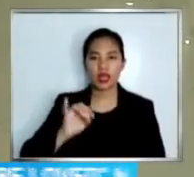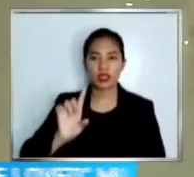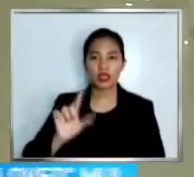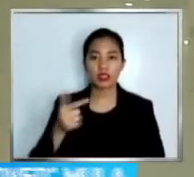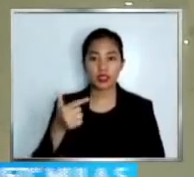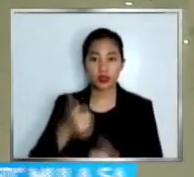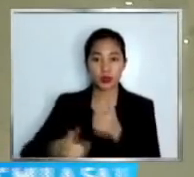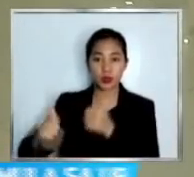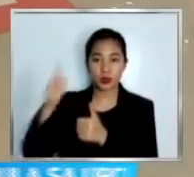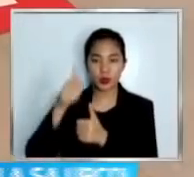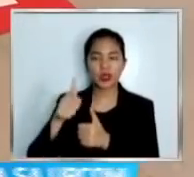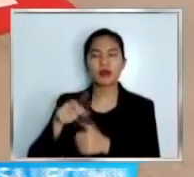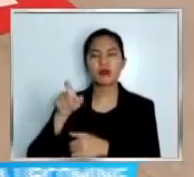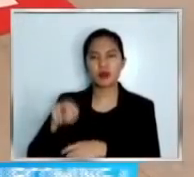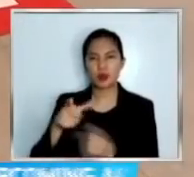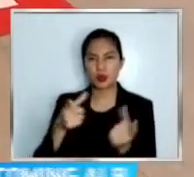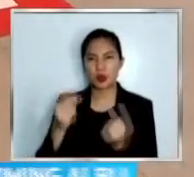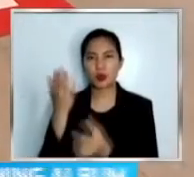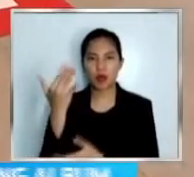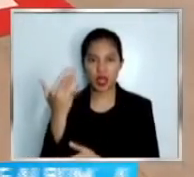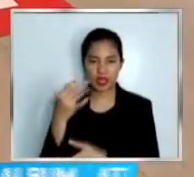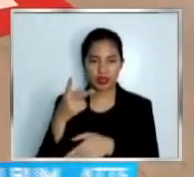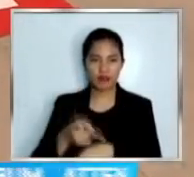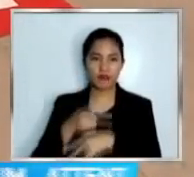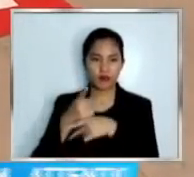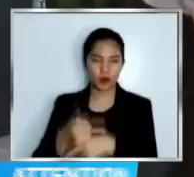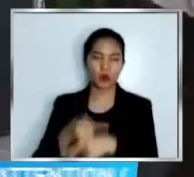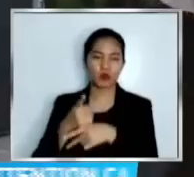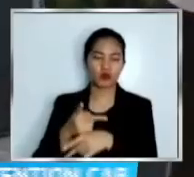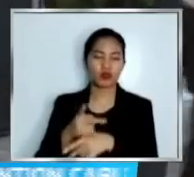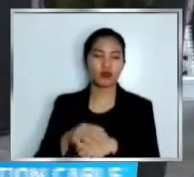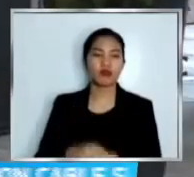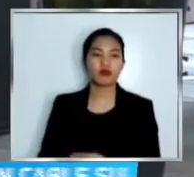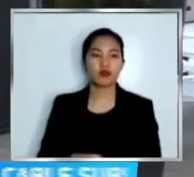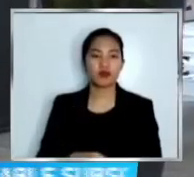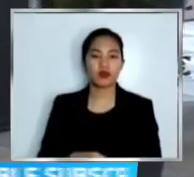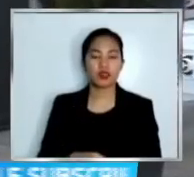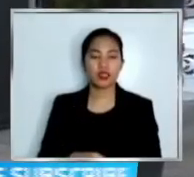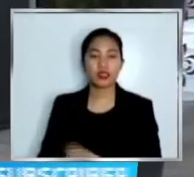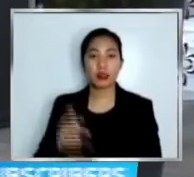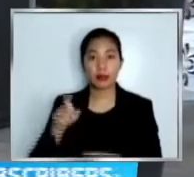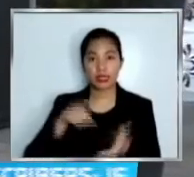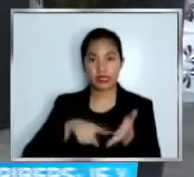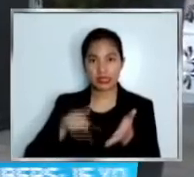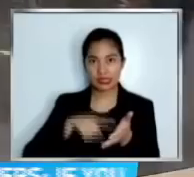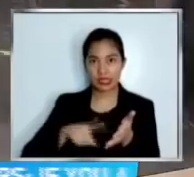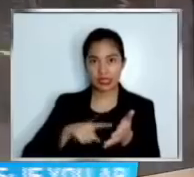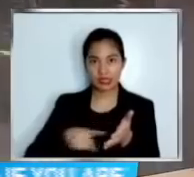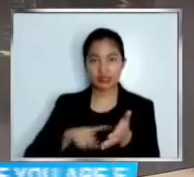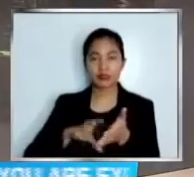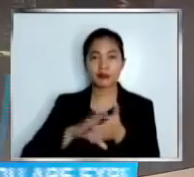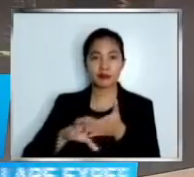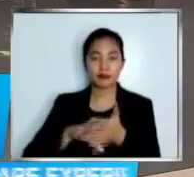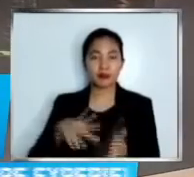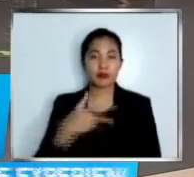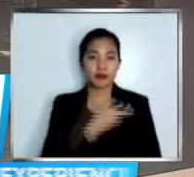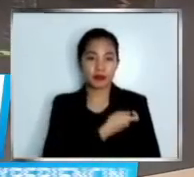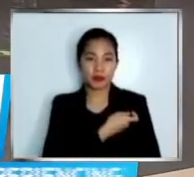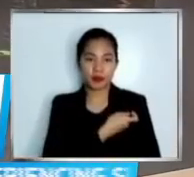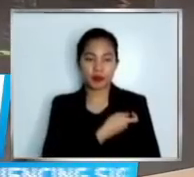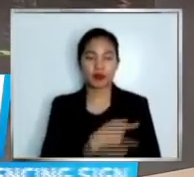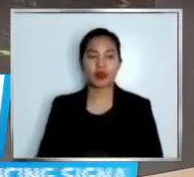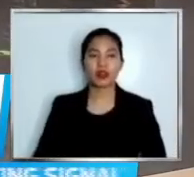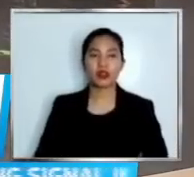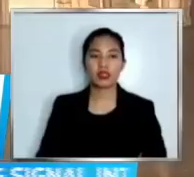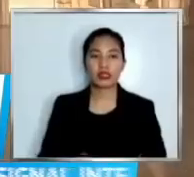precautionary measure. Sa entrance pa lang daw ng malls, dapat i-check na ang vaccination card ng mall goers. Kasunod na niya ito ng mga ulat